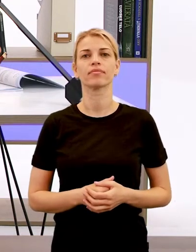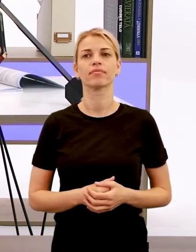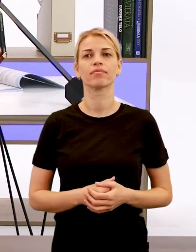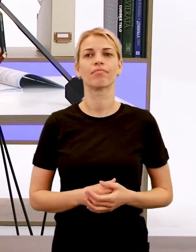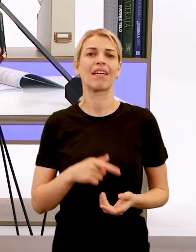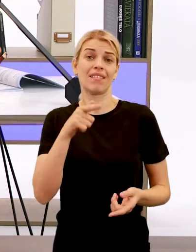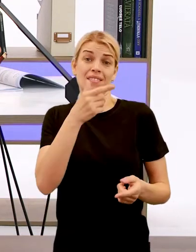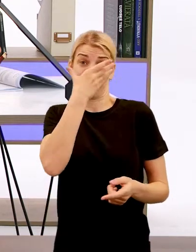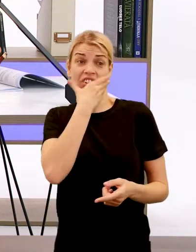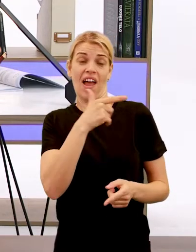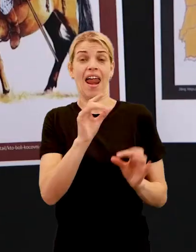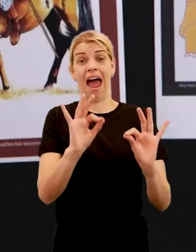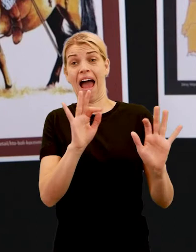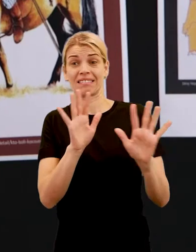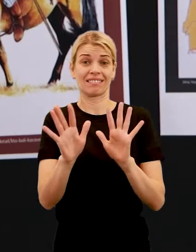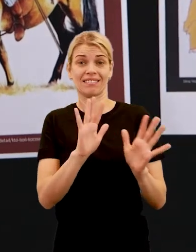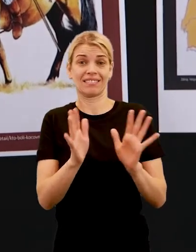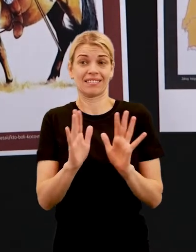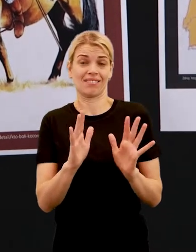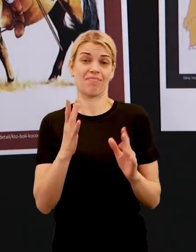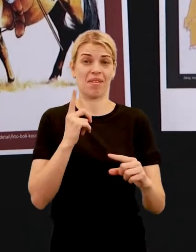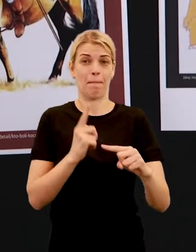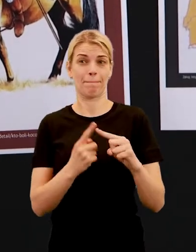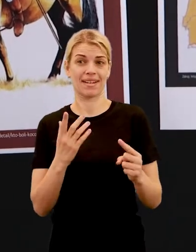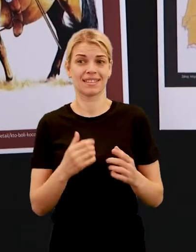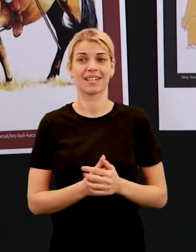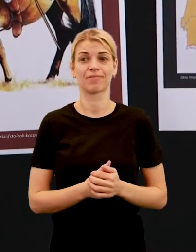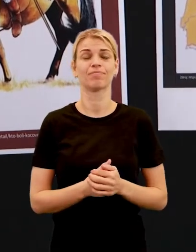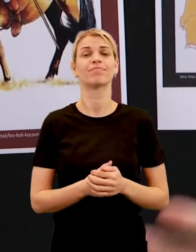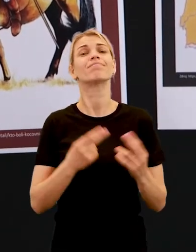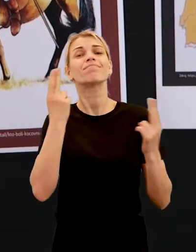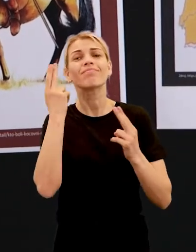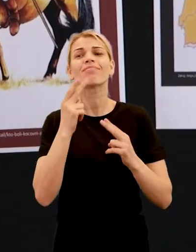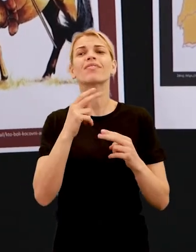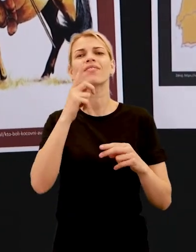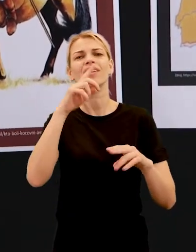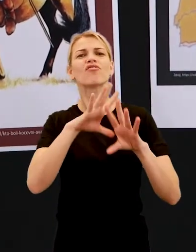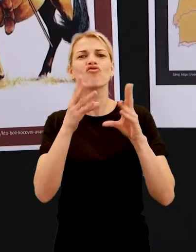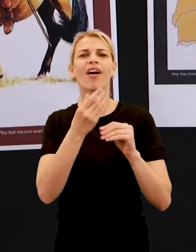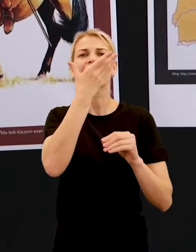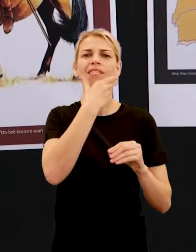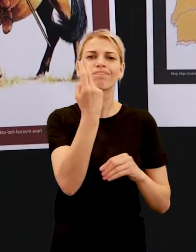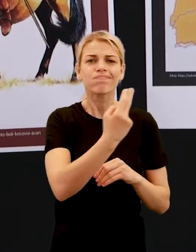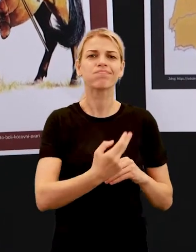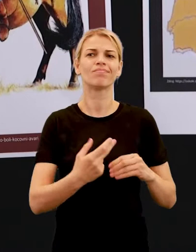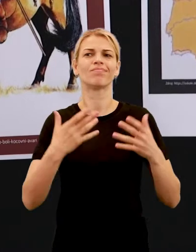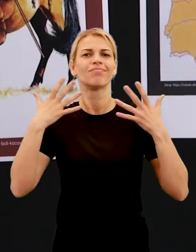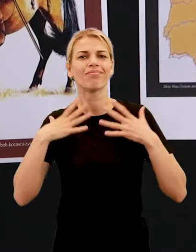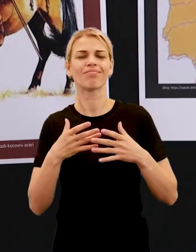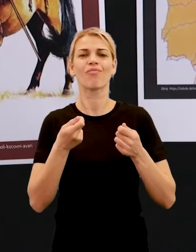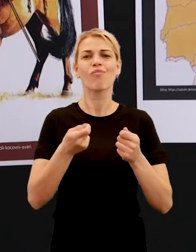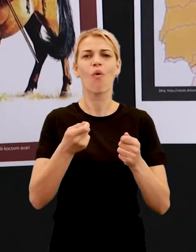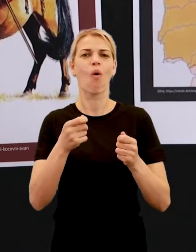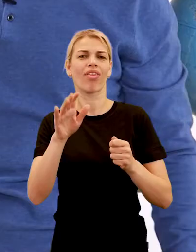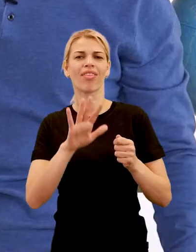Takto nejako si ho možno predstavovali, mohol by vyzerať. Samozrejme všetky tieto náčrty, ktoré tu máme, kresby, tak my